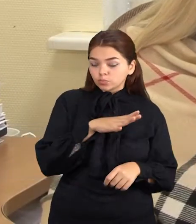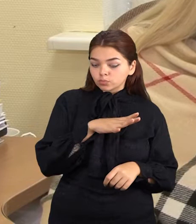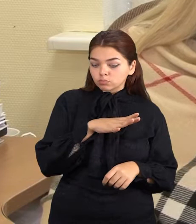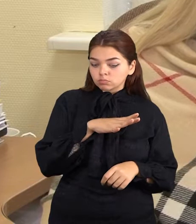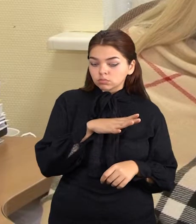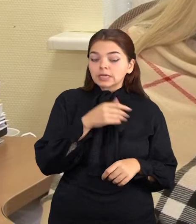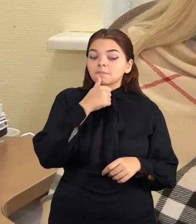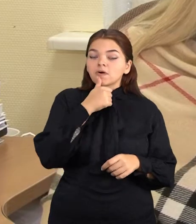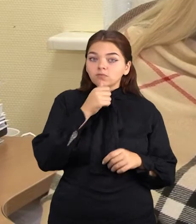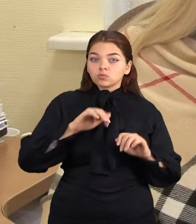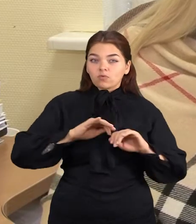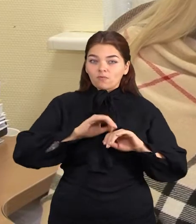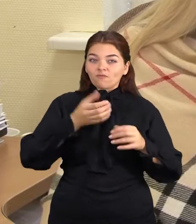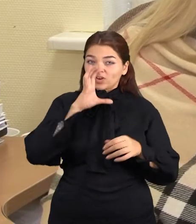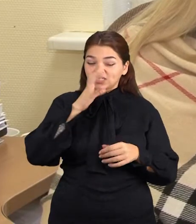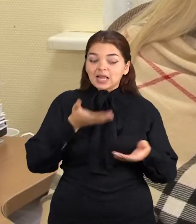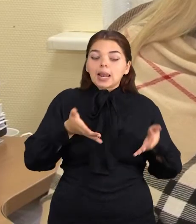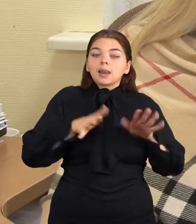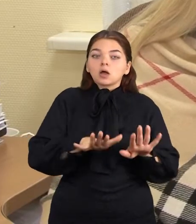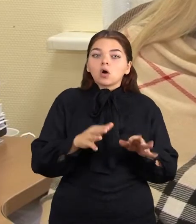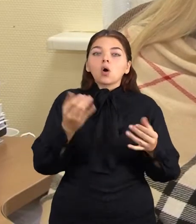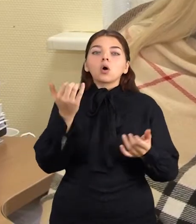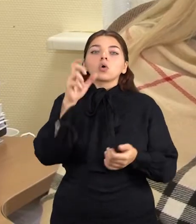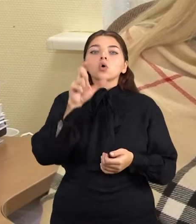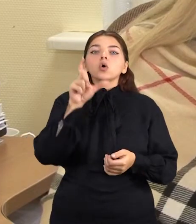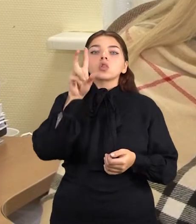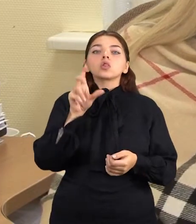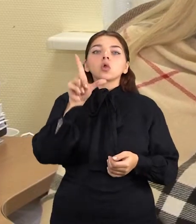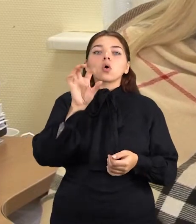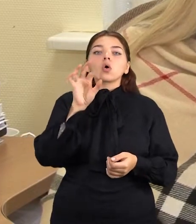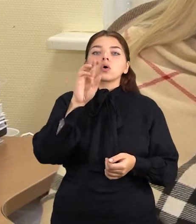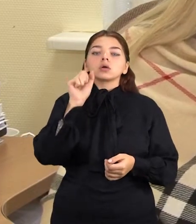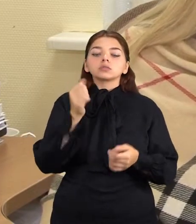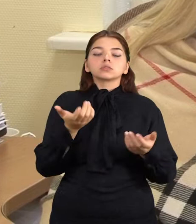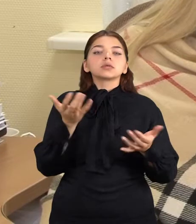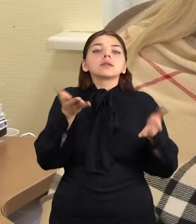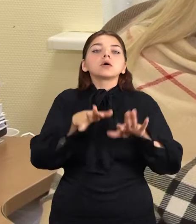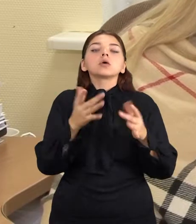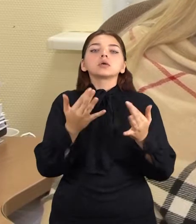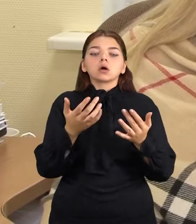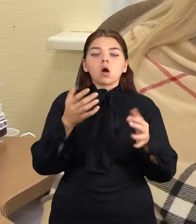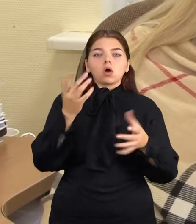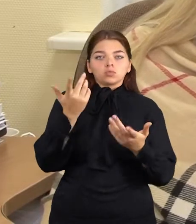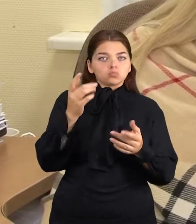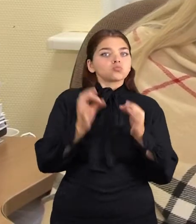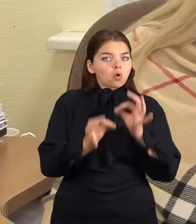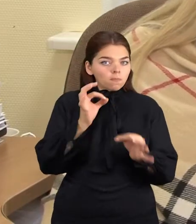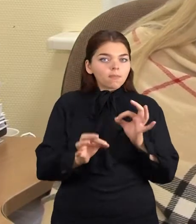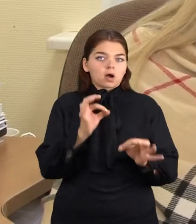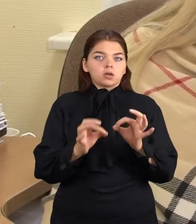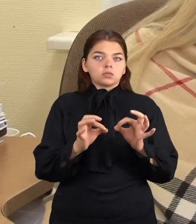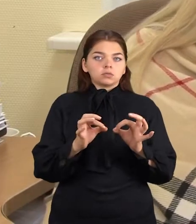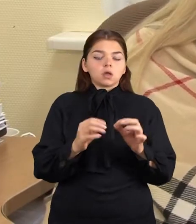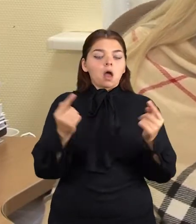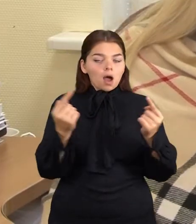sakykime, chloro koncentracija buvo normali. Na, vienas iš tokių cheminių parametrų,